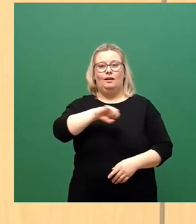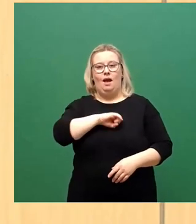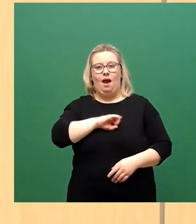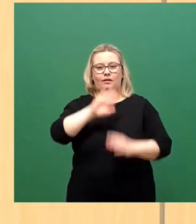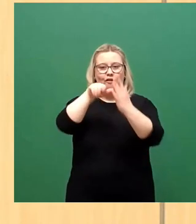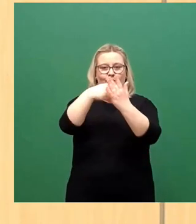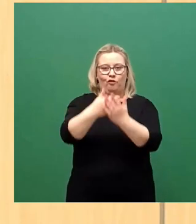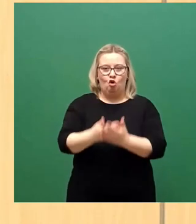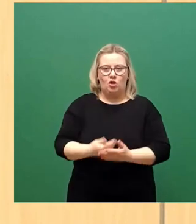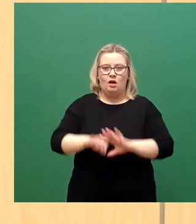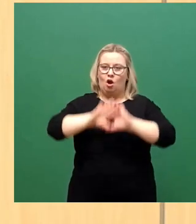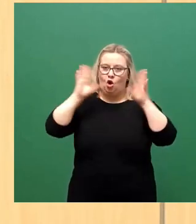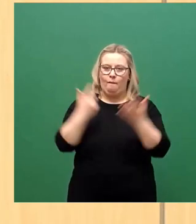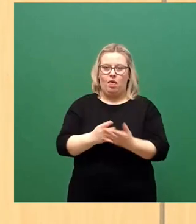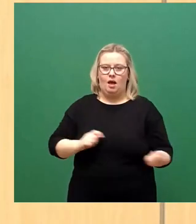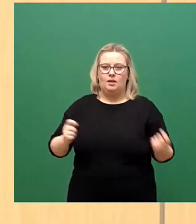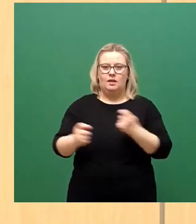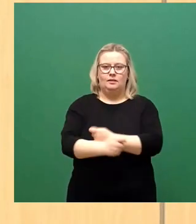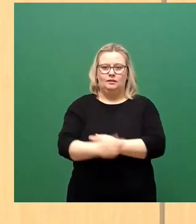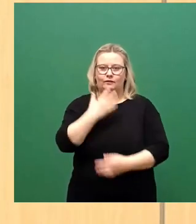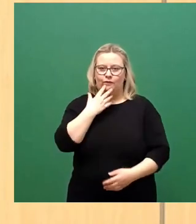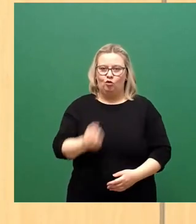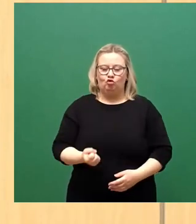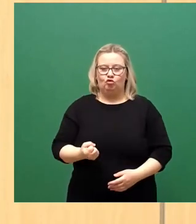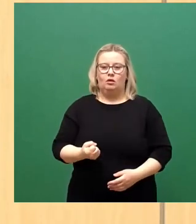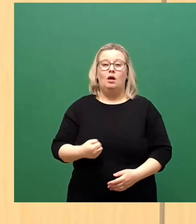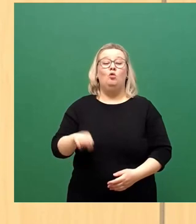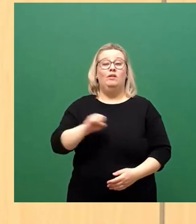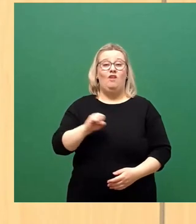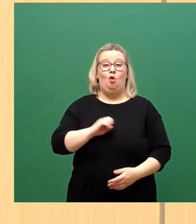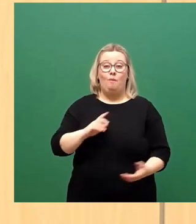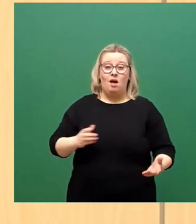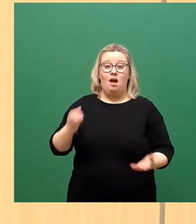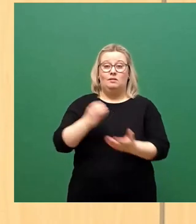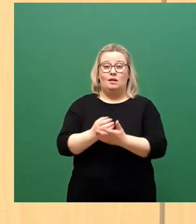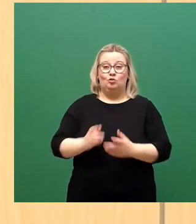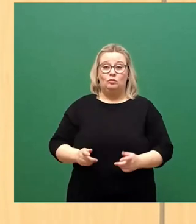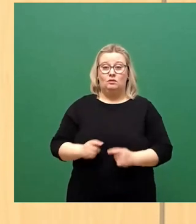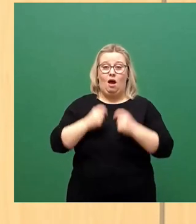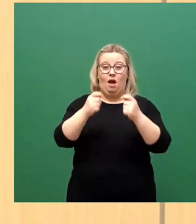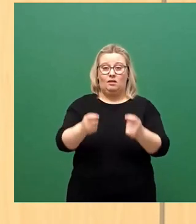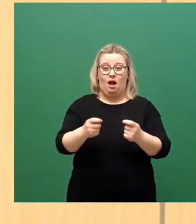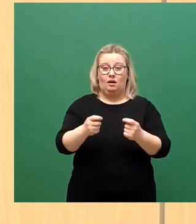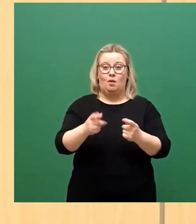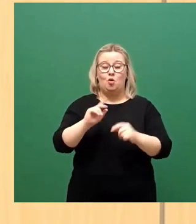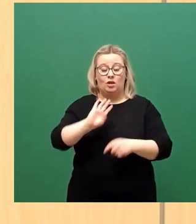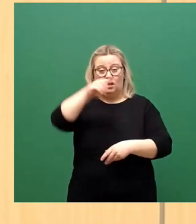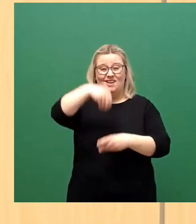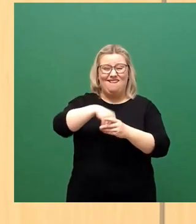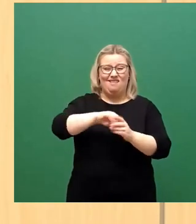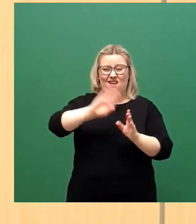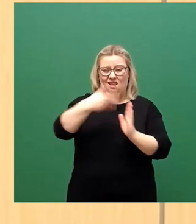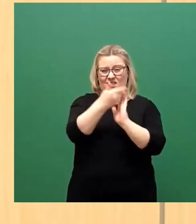komplett ersetzen will. Und das Absurde an diesem Ersetzungsantrag ist, dass alles, was darin vorgeschlagen wird,